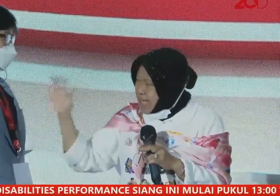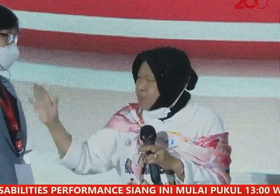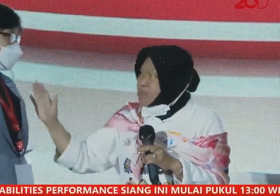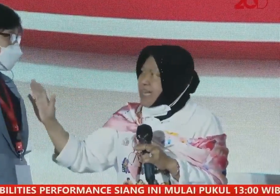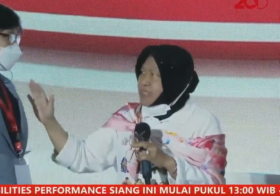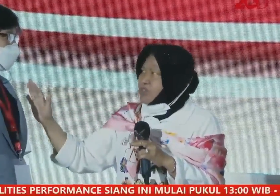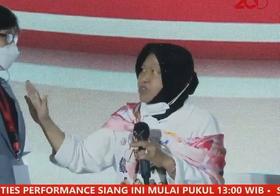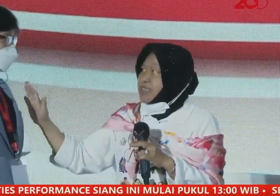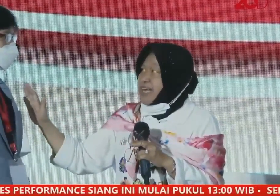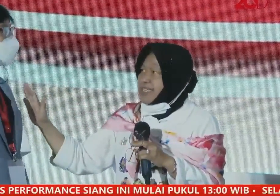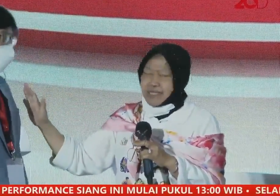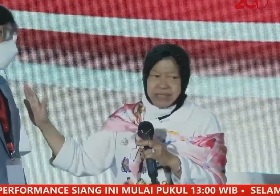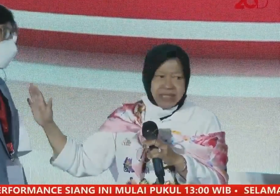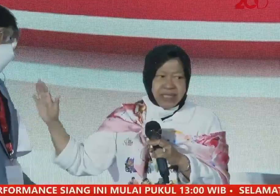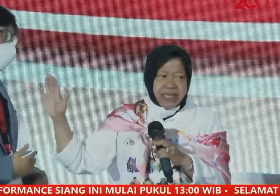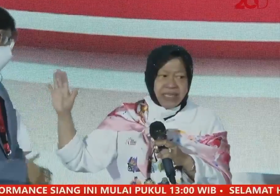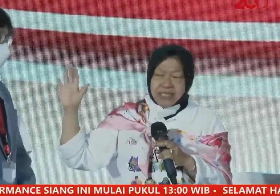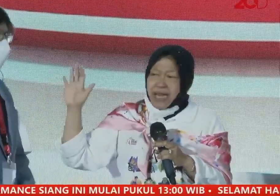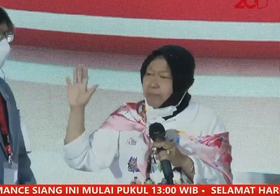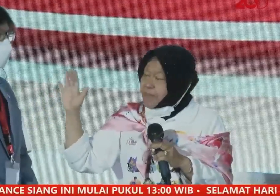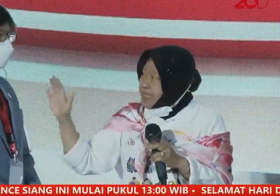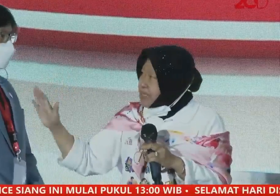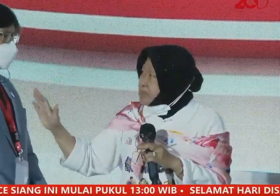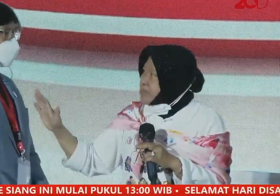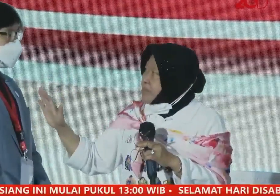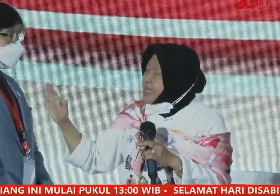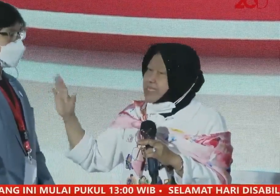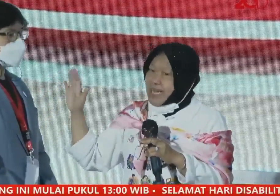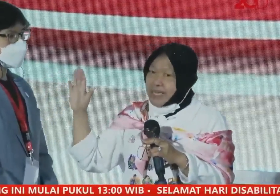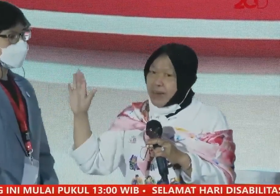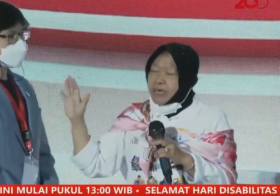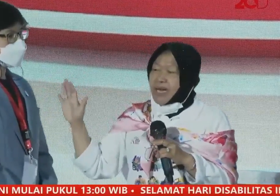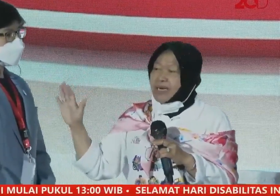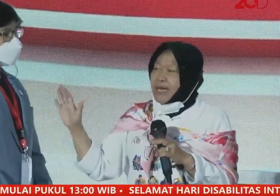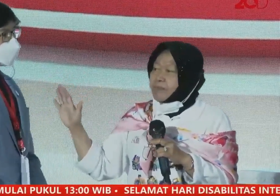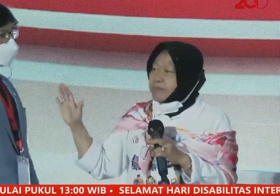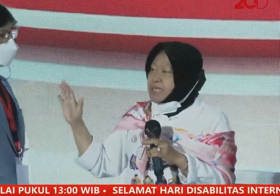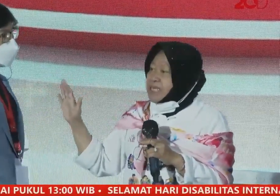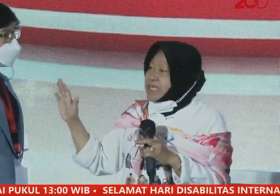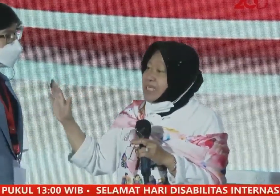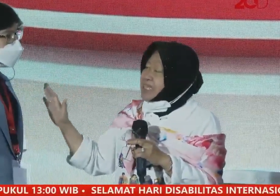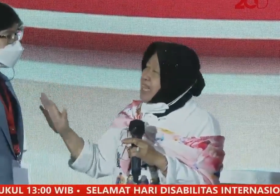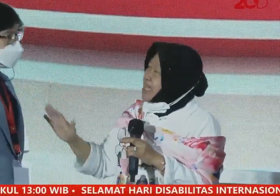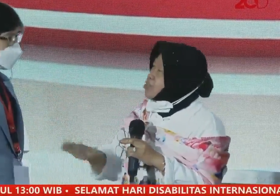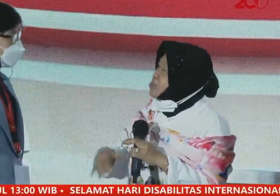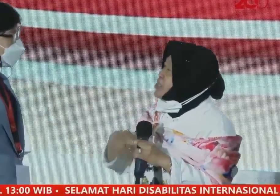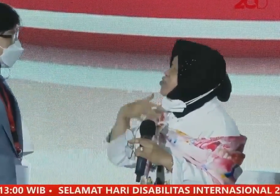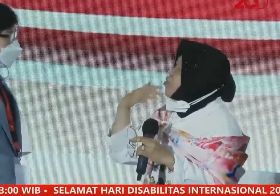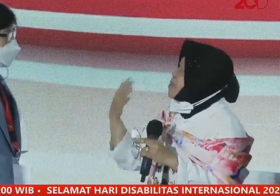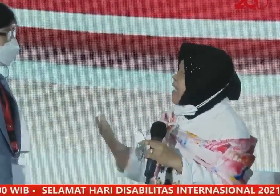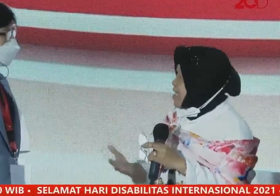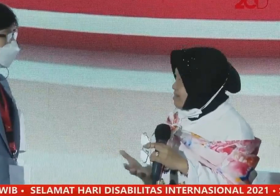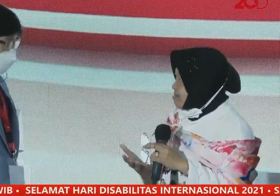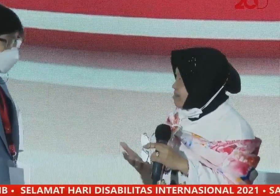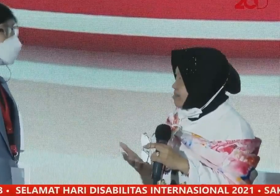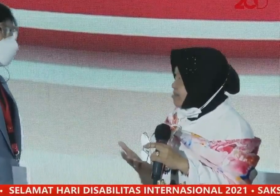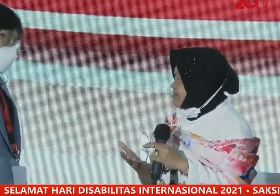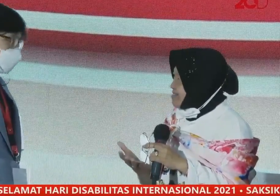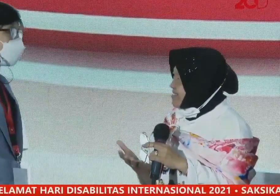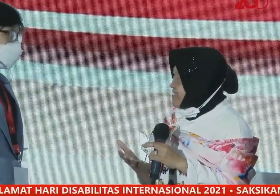Ibu sangat setuju sekali. Tapi, saya berharap, kita harus mencoba.